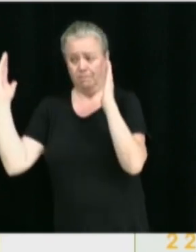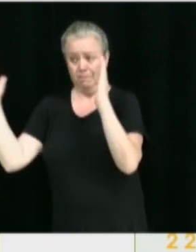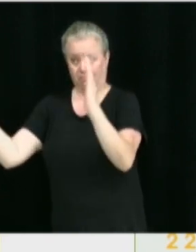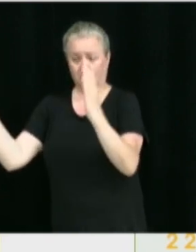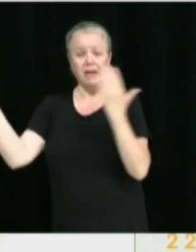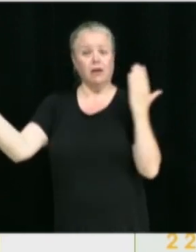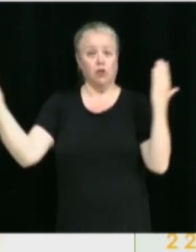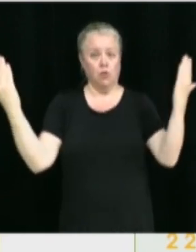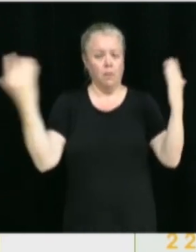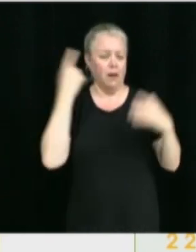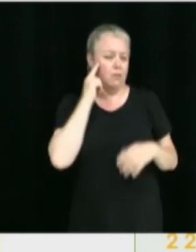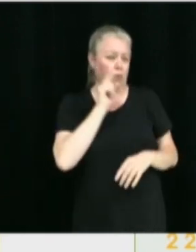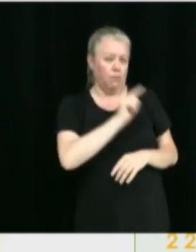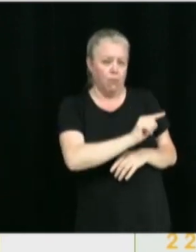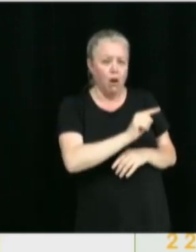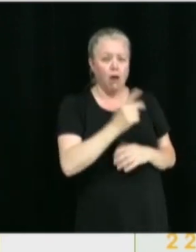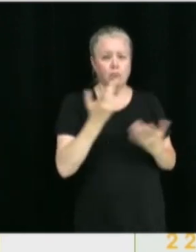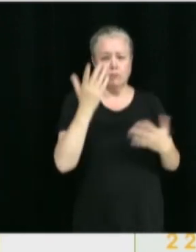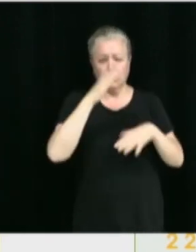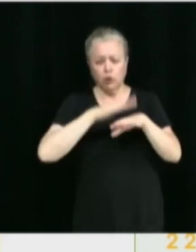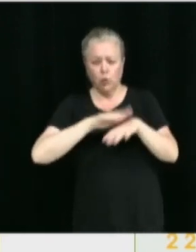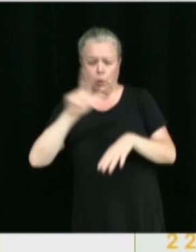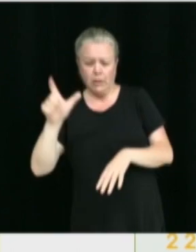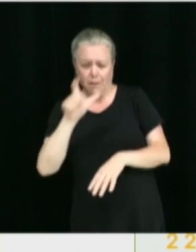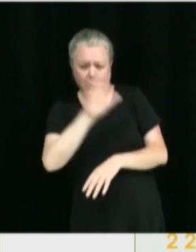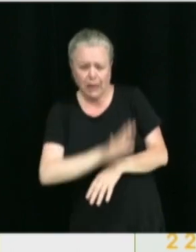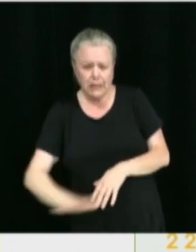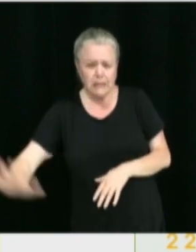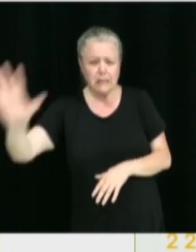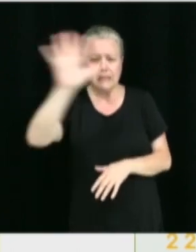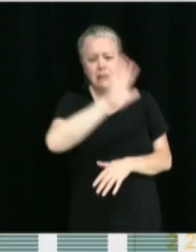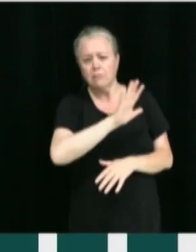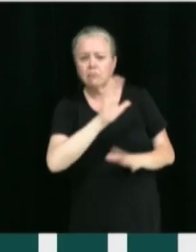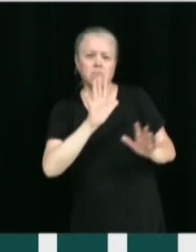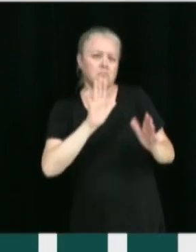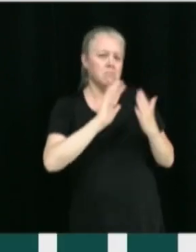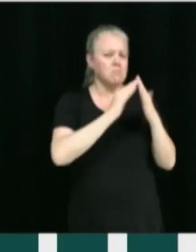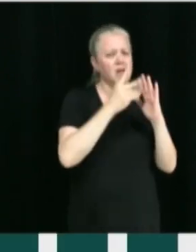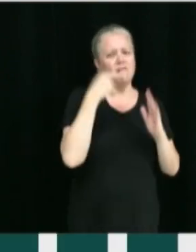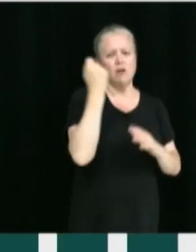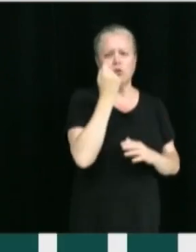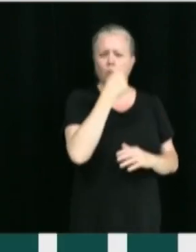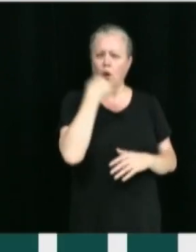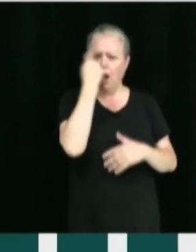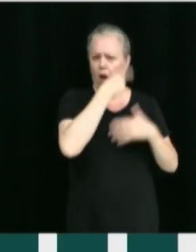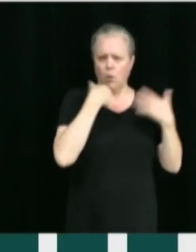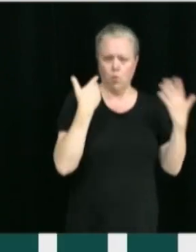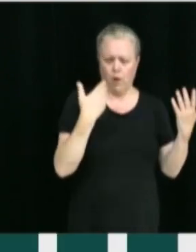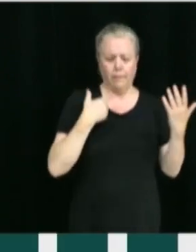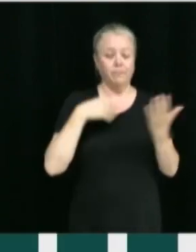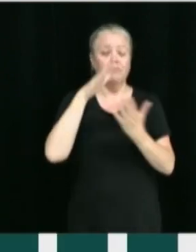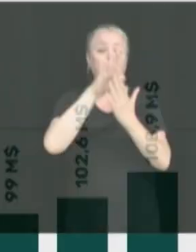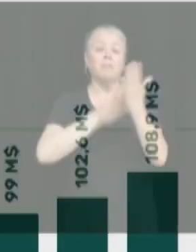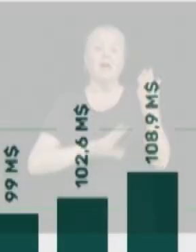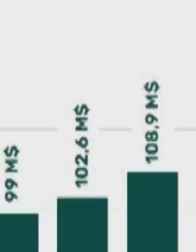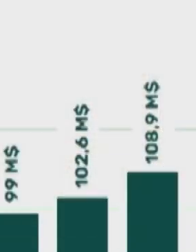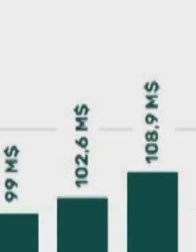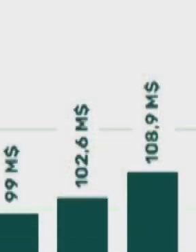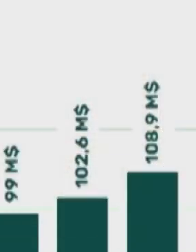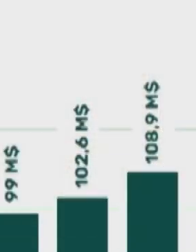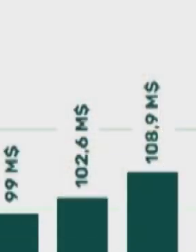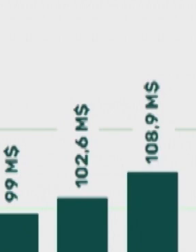positionne à l'échelle de la province. Puis, si on va à la page 7, vous avez l'endettement total net à long terme